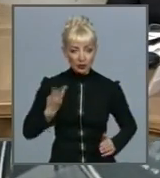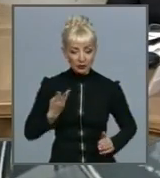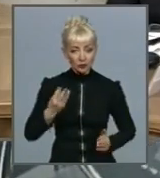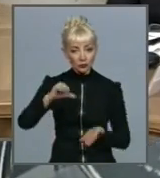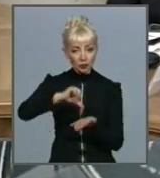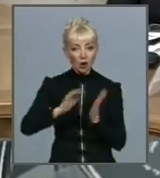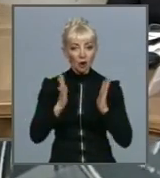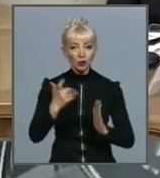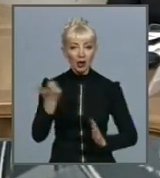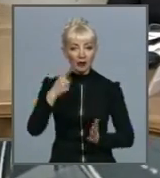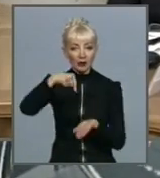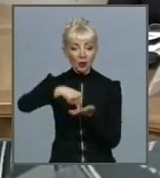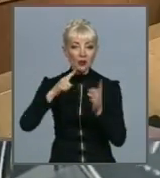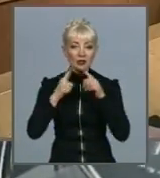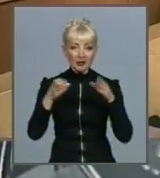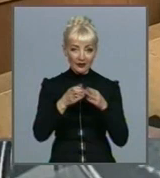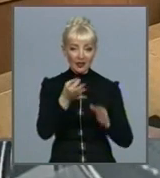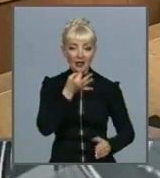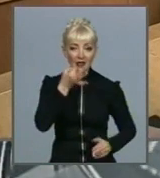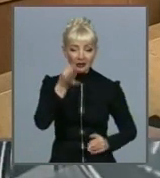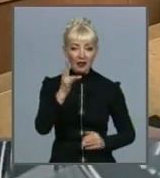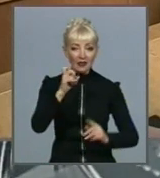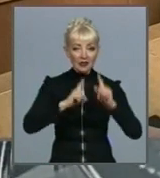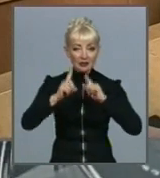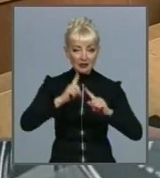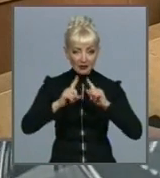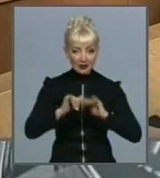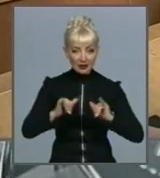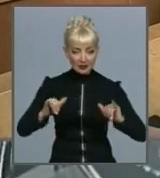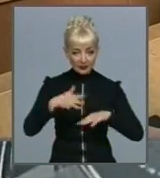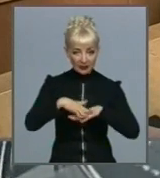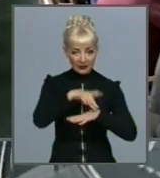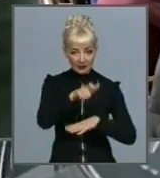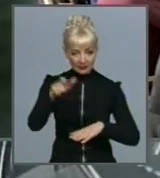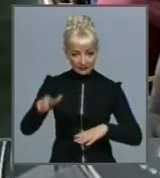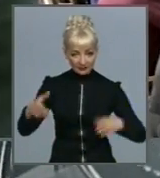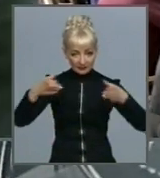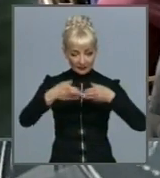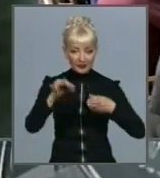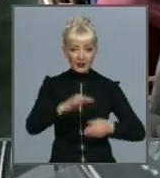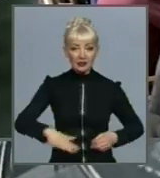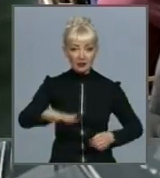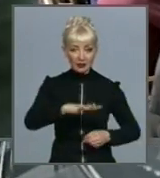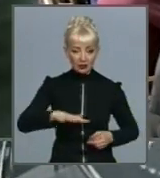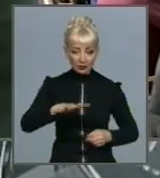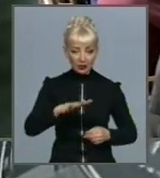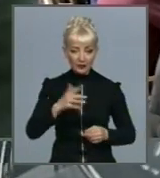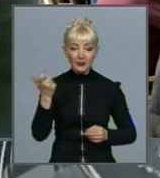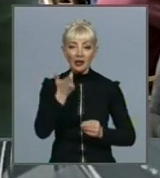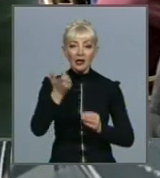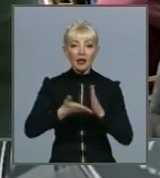рада. Про це повідомили на засіданні Ради розвитку громад та територій. Харків надав листач до